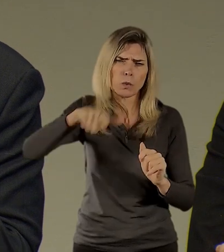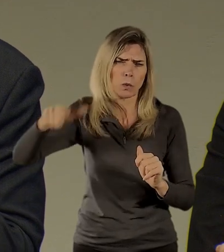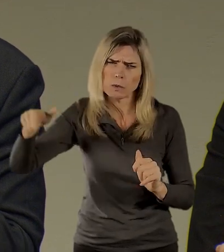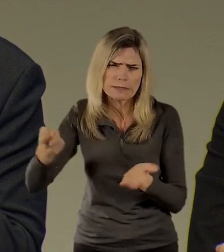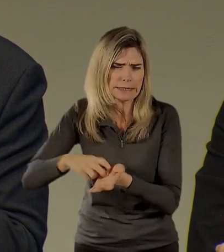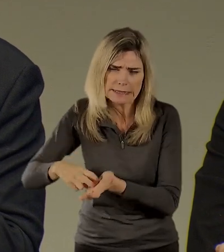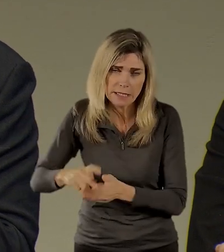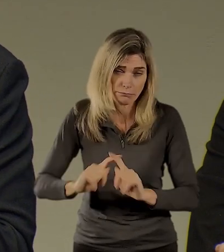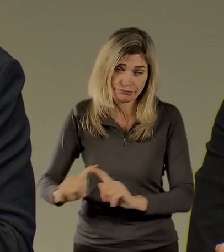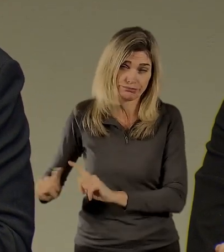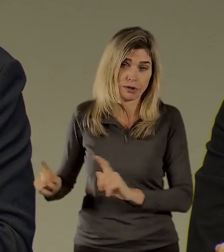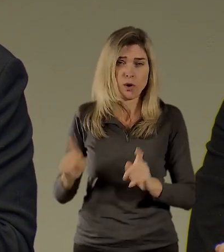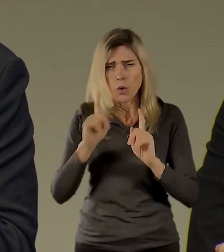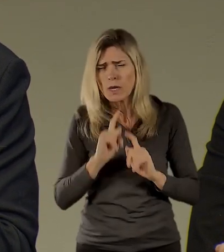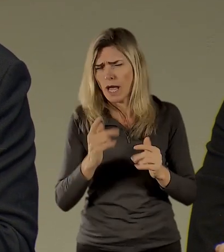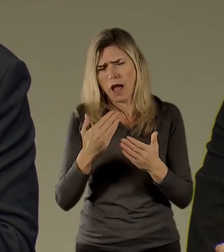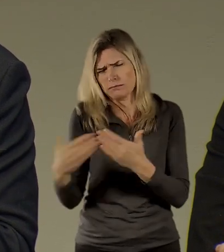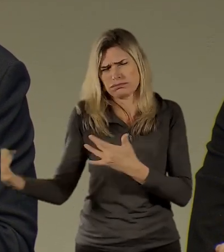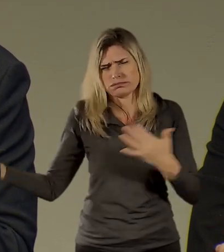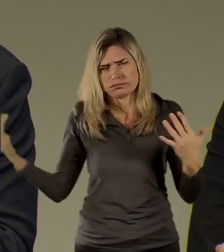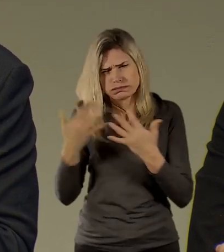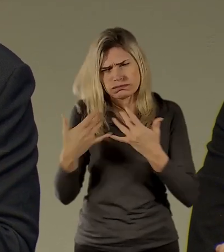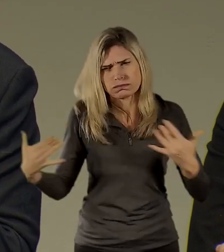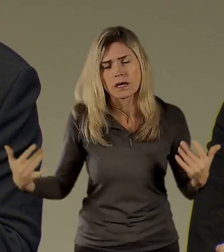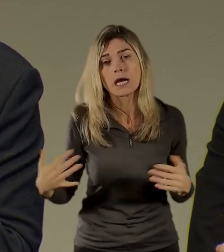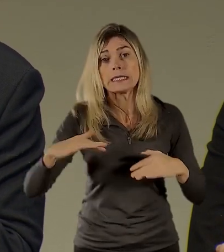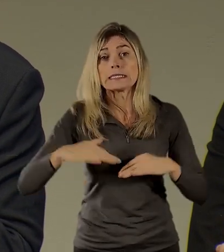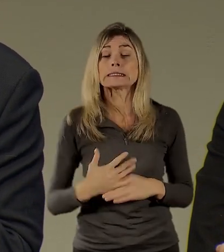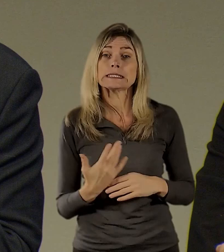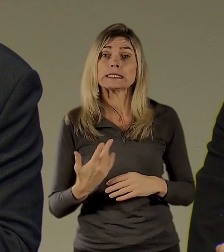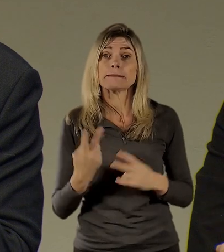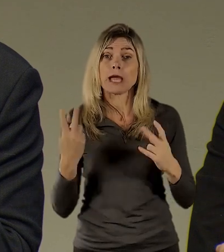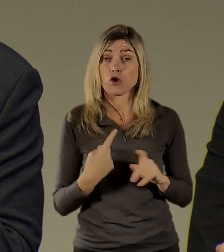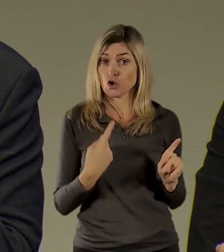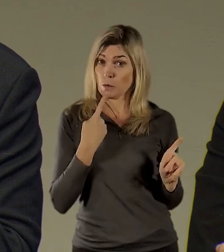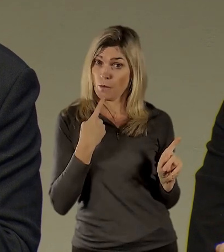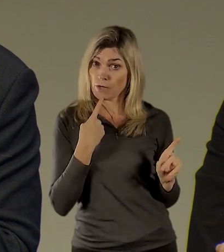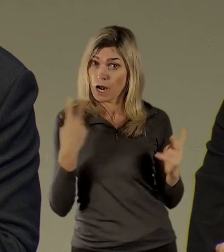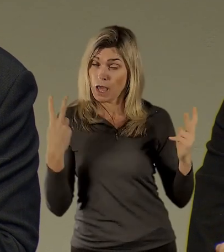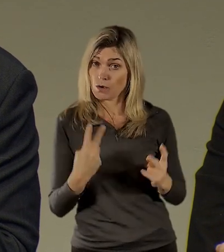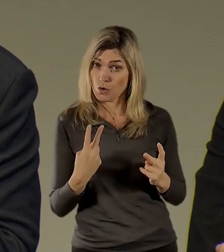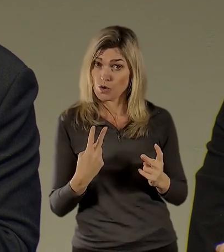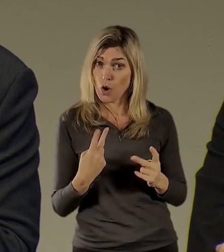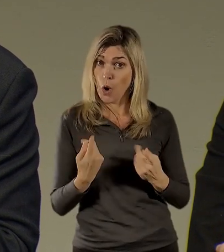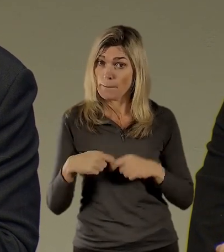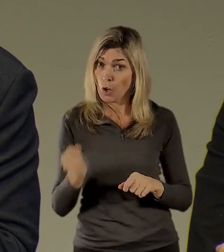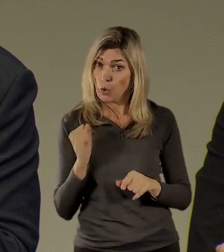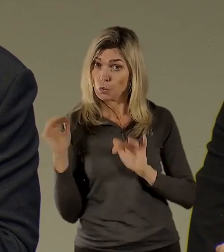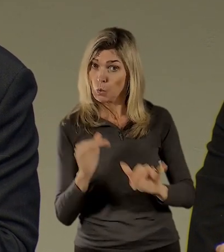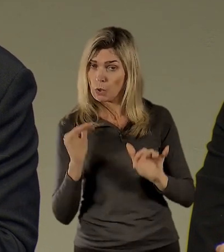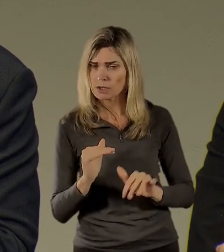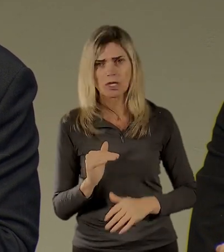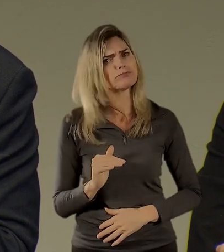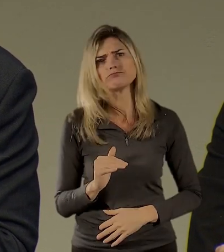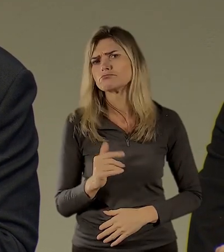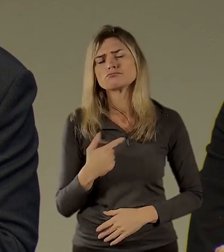hrál a tak dále. Takže myslím si, že to úplně pravda není. To, co jste řekl, že to je vlastně jako pro turisty. My jsme byli